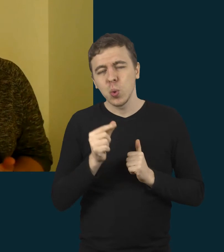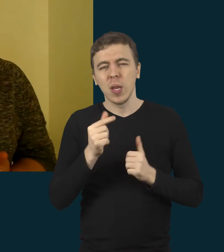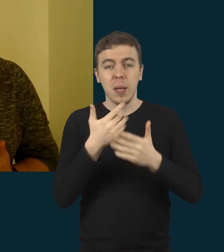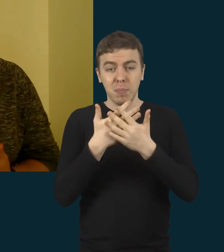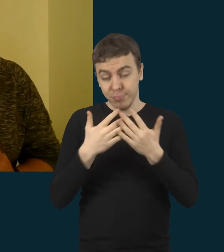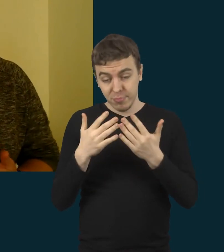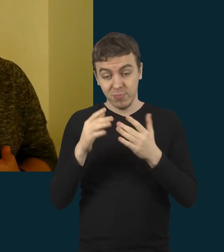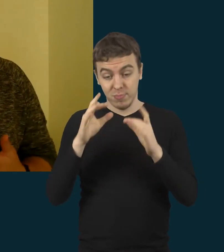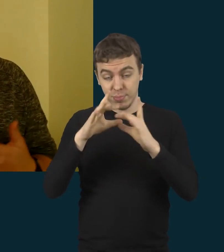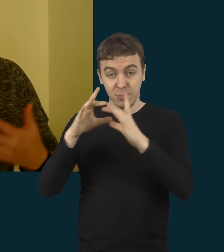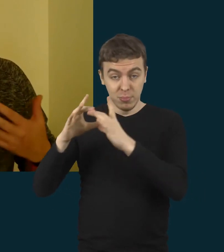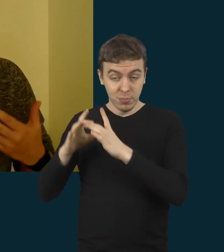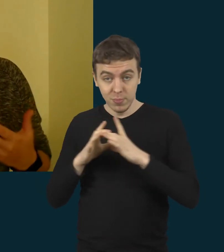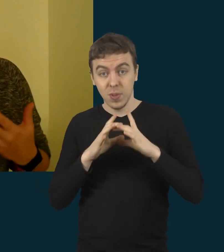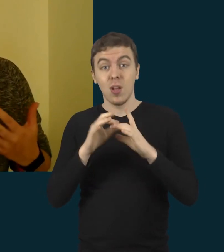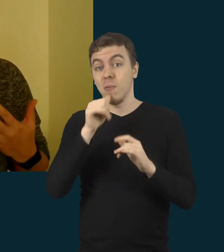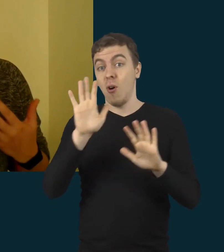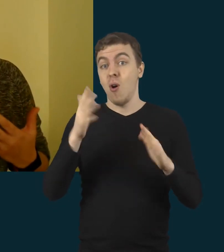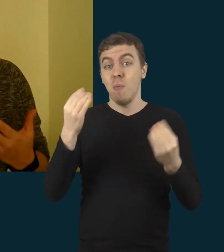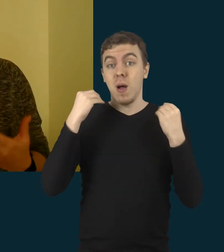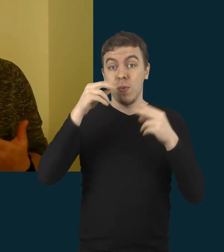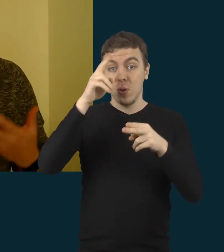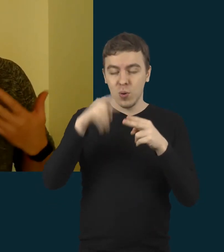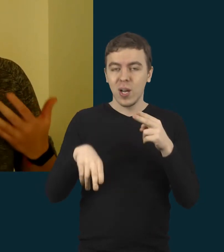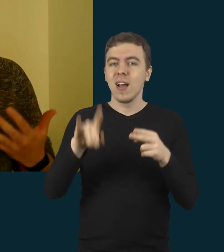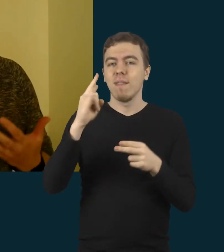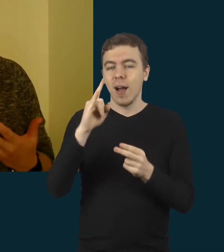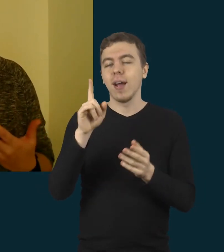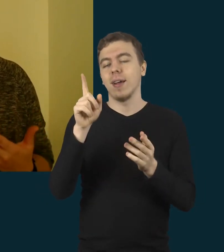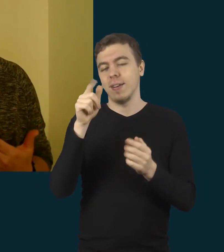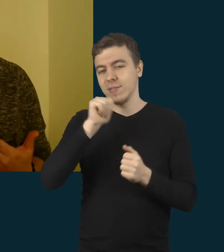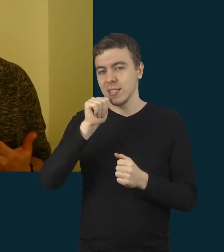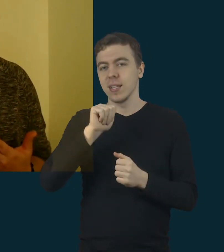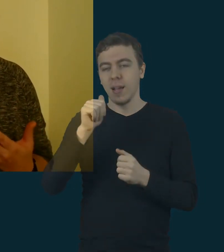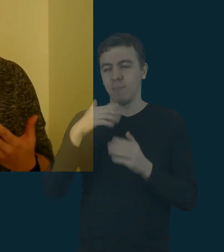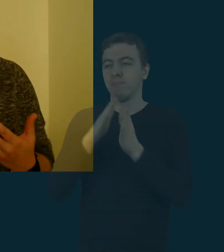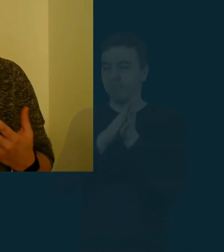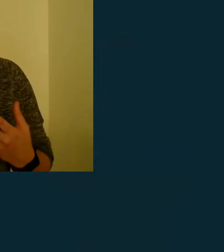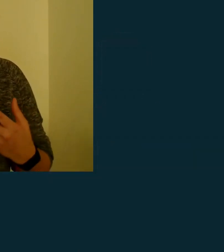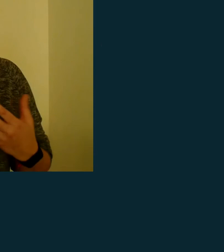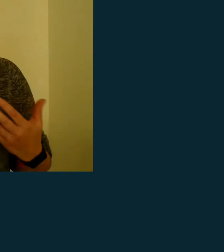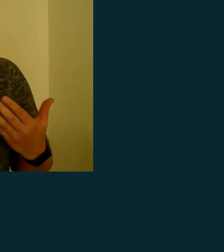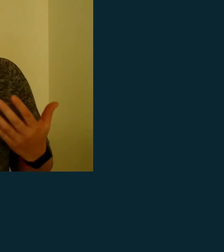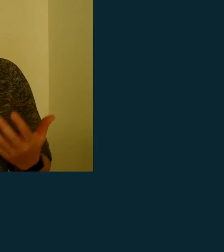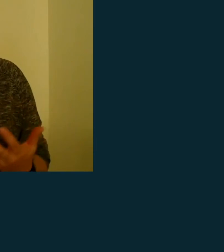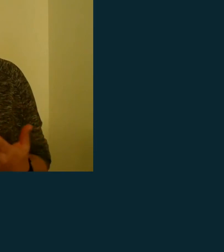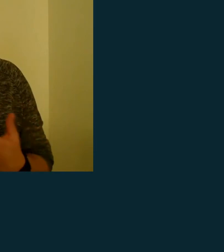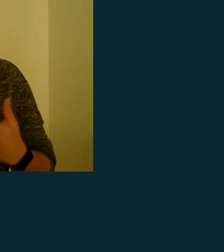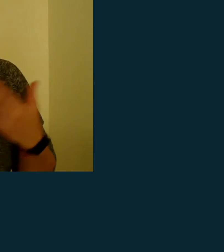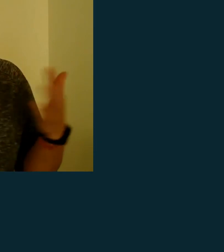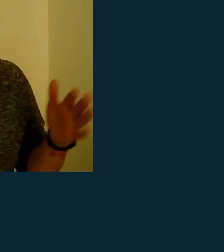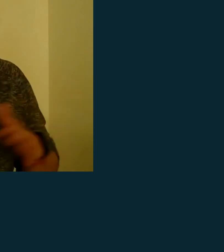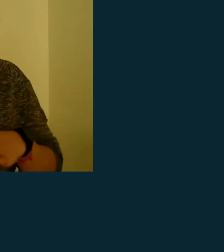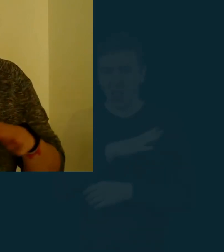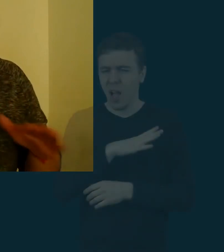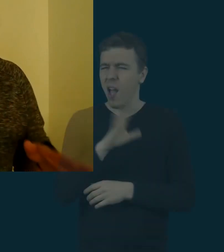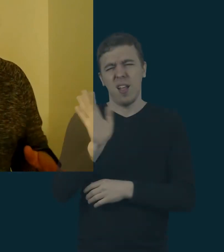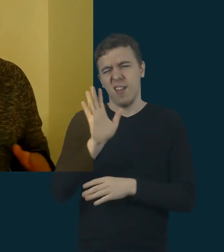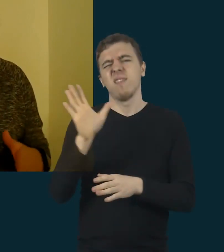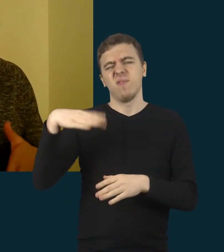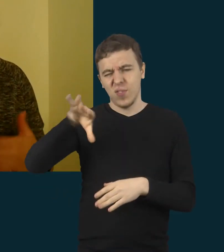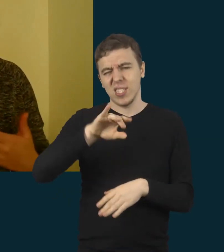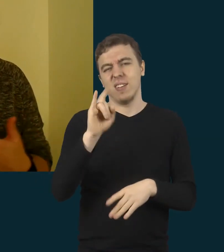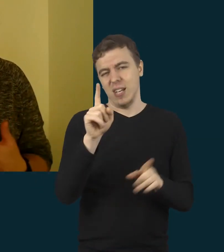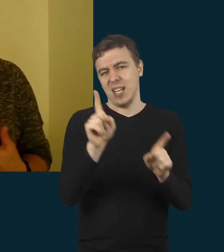Ir kad kiekvienos pamokos pabaigoja, vaikai, kurie negali kalbėti, jie parodytų. Bet šiai buvo visiems